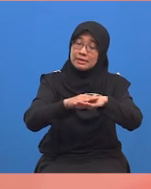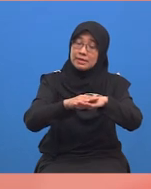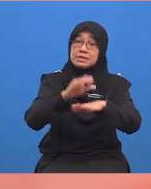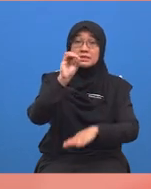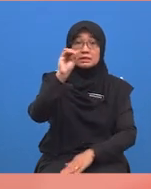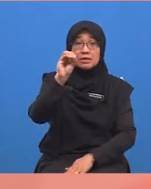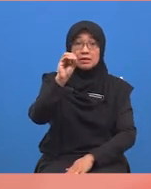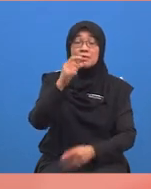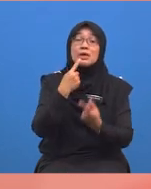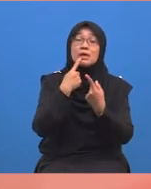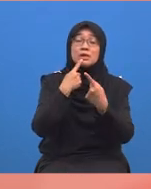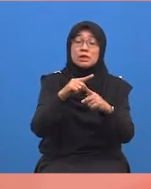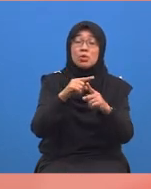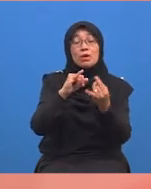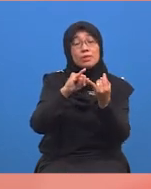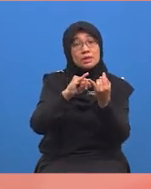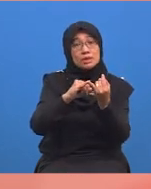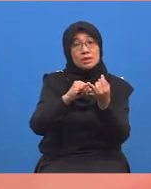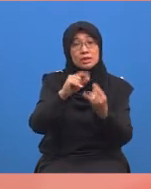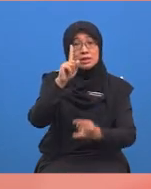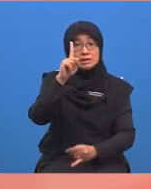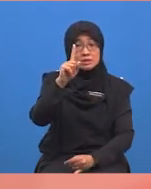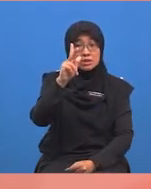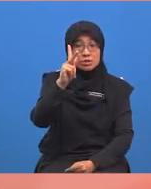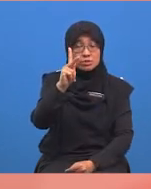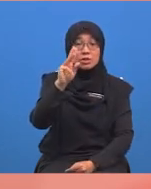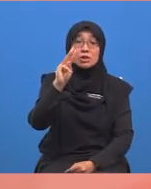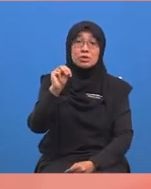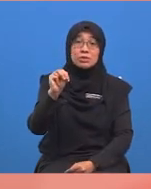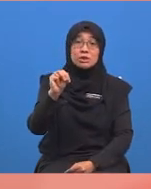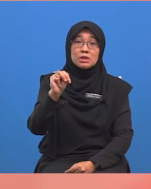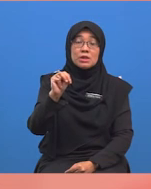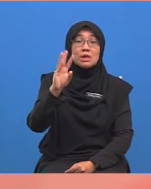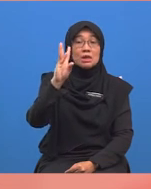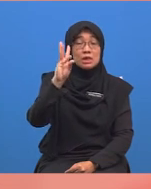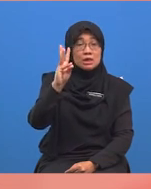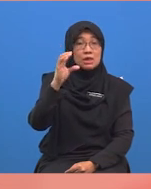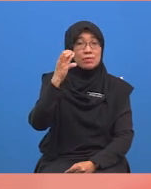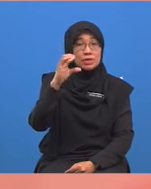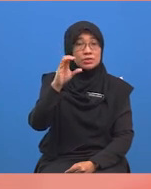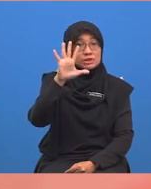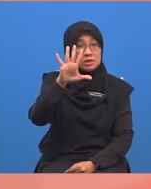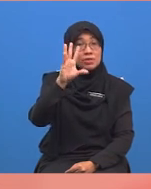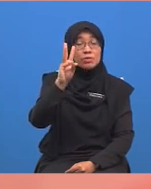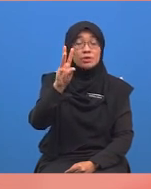jawapan akhirnya ialah satu kilometer enam ratus lima puluh enam meter.